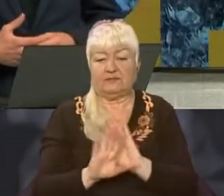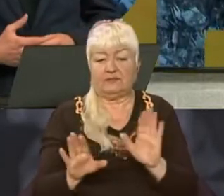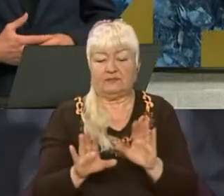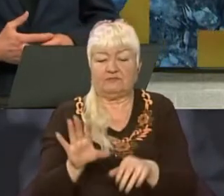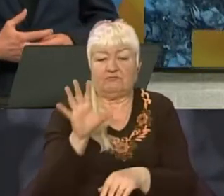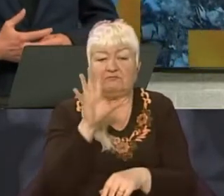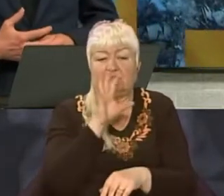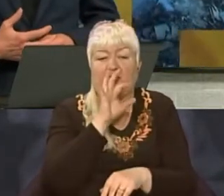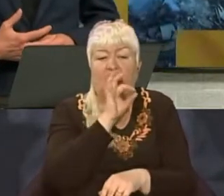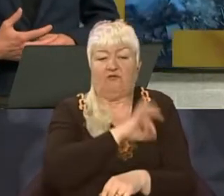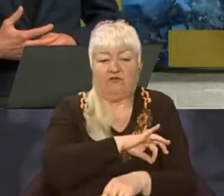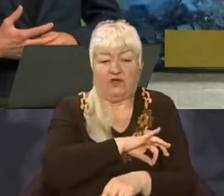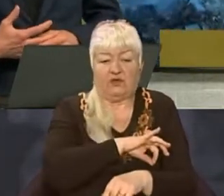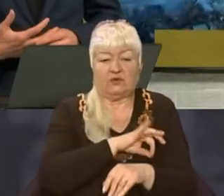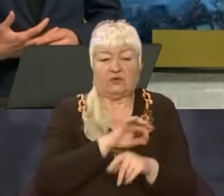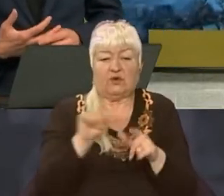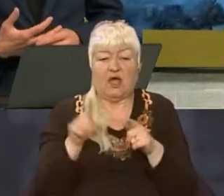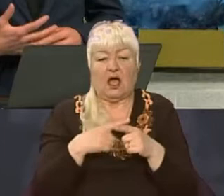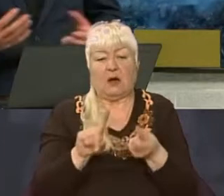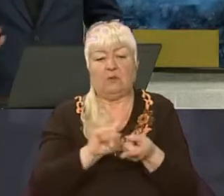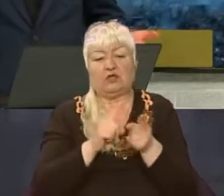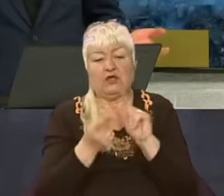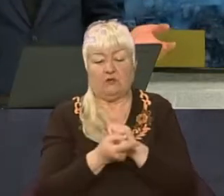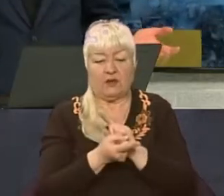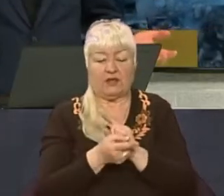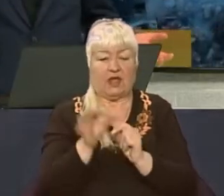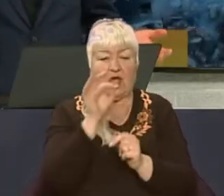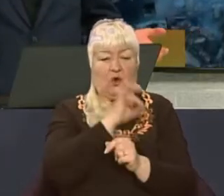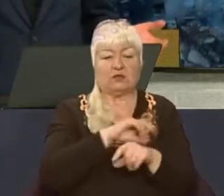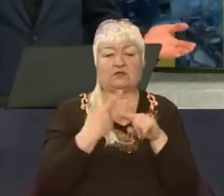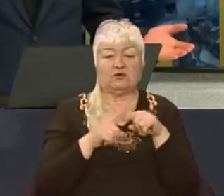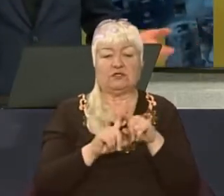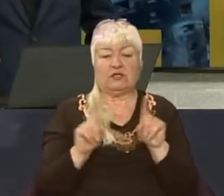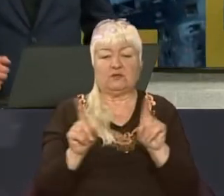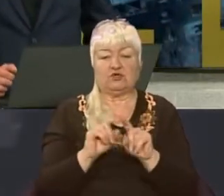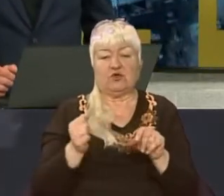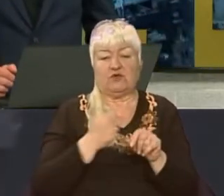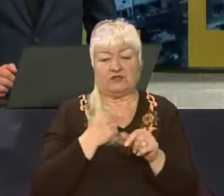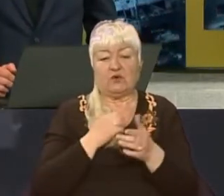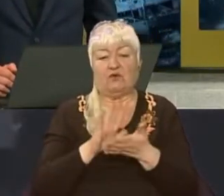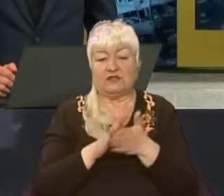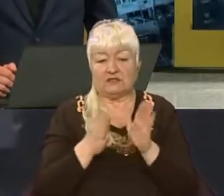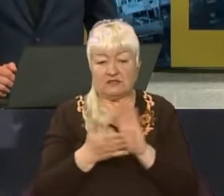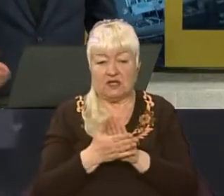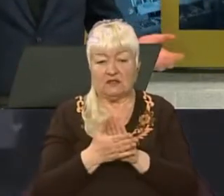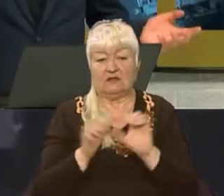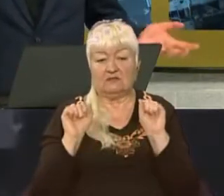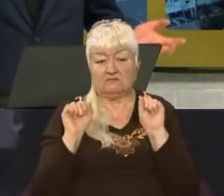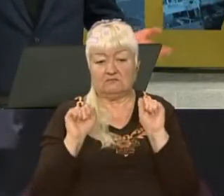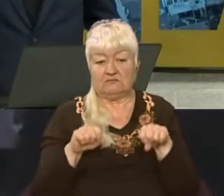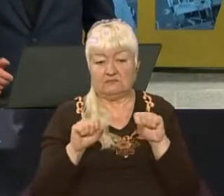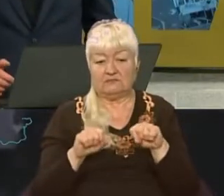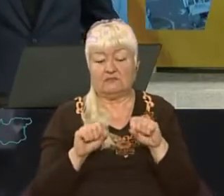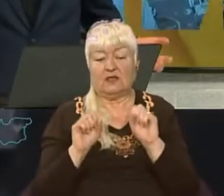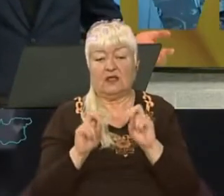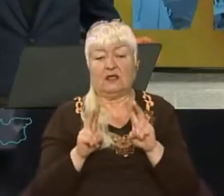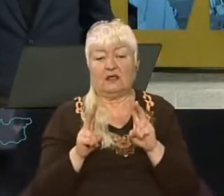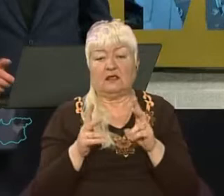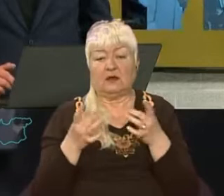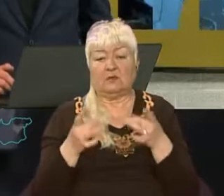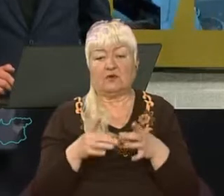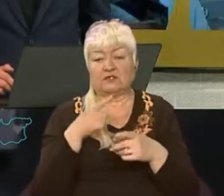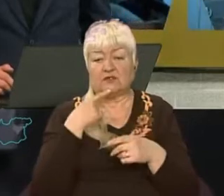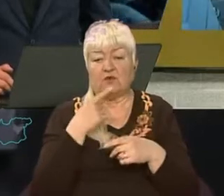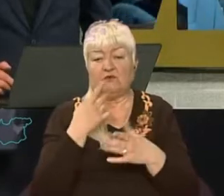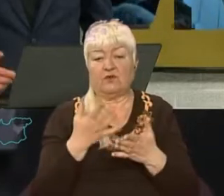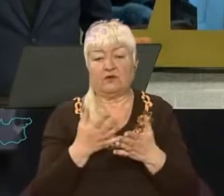вигоду, або, можливо, навпаки, користуючись тим, що військово-воєнний стан можуть, як просто кажуть